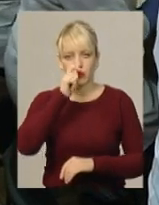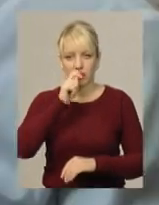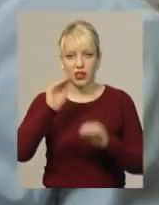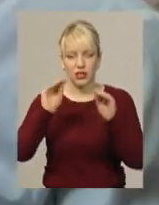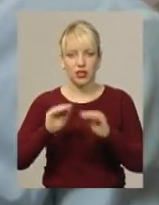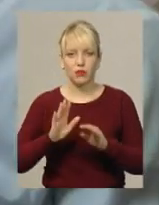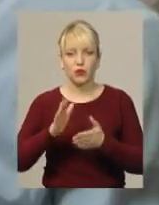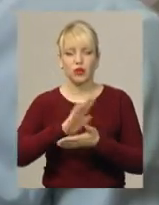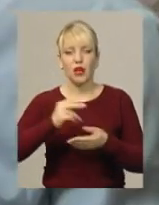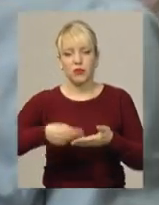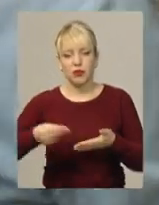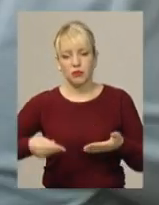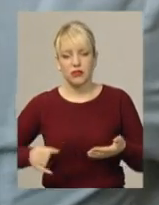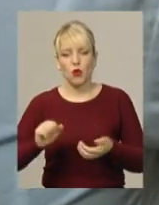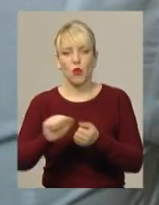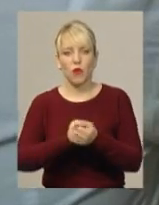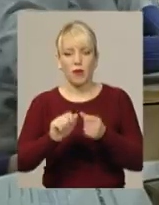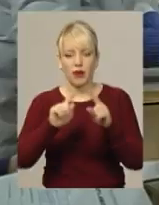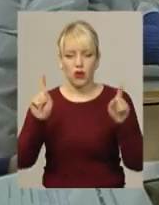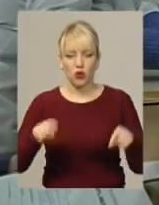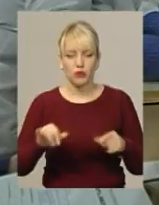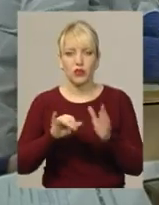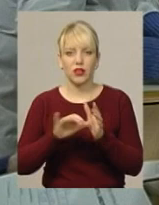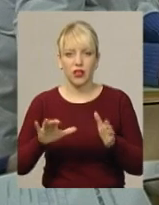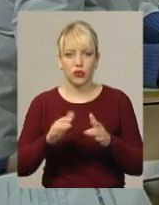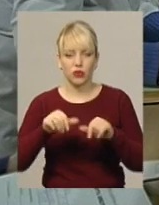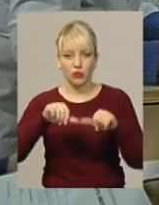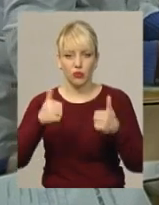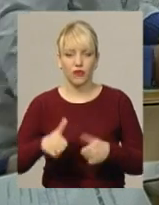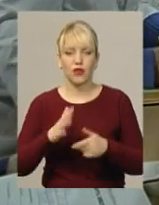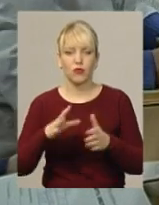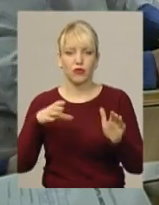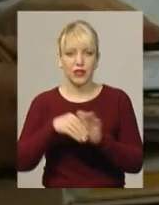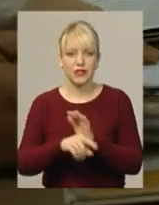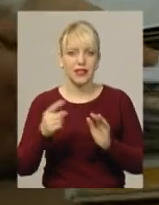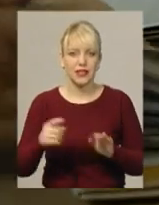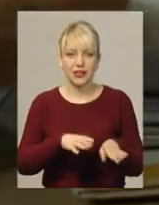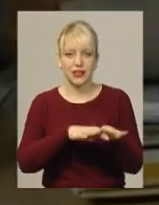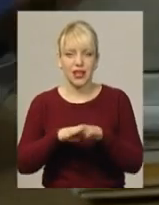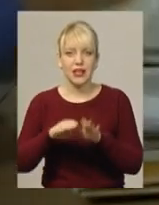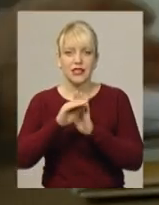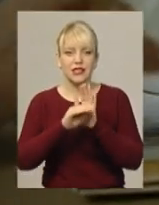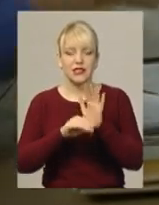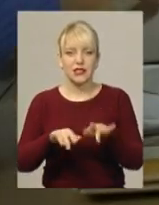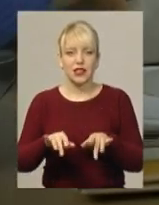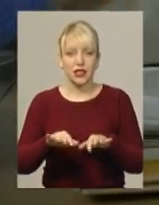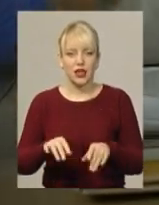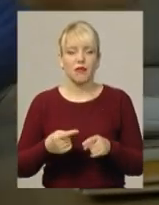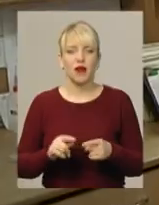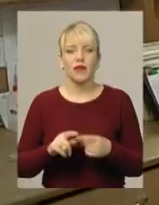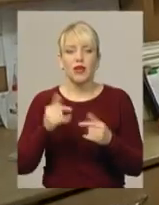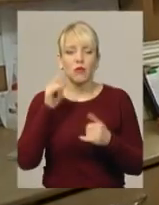підписуватимуть у паперовому та електронному вигляді і вноситимуть до єдиної інформаційної системи. Комп'ютерного обладнання для реєстрації пацієнтів на